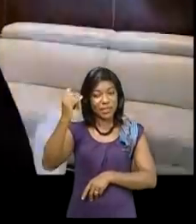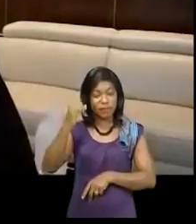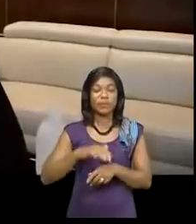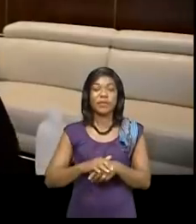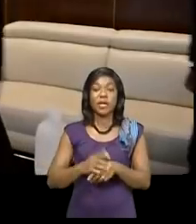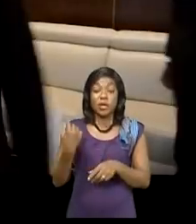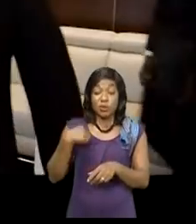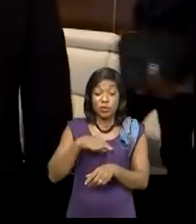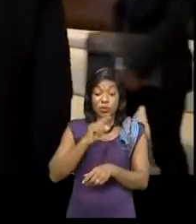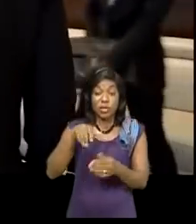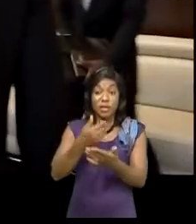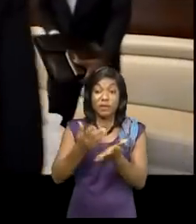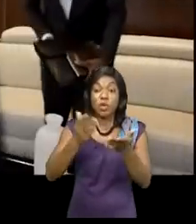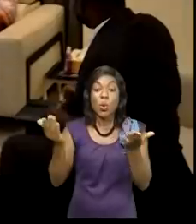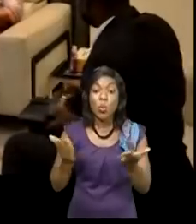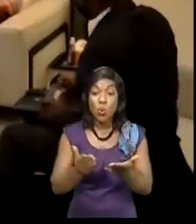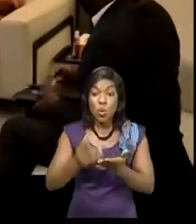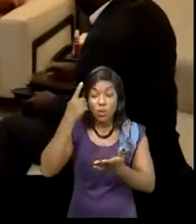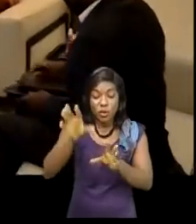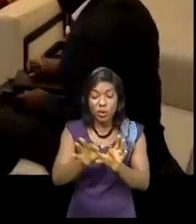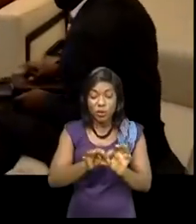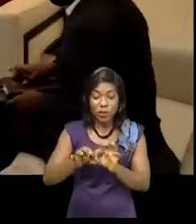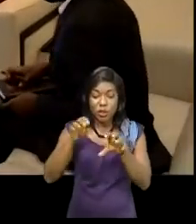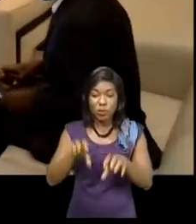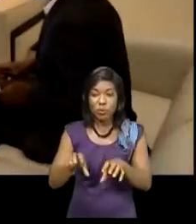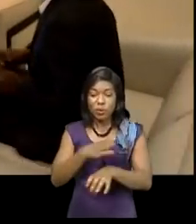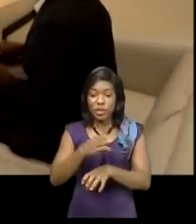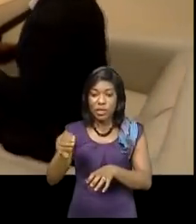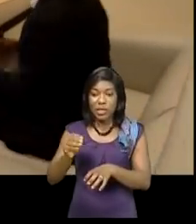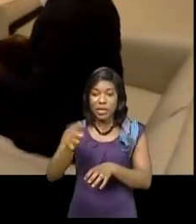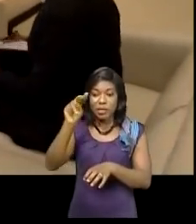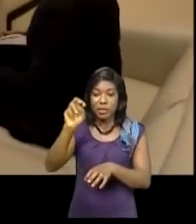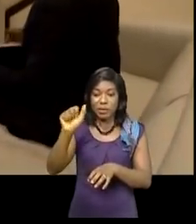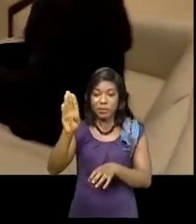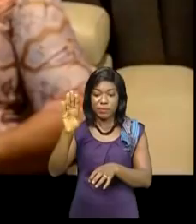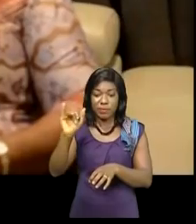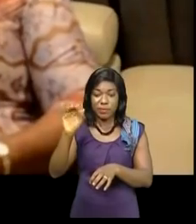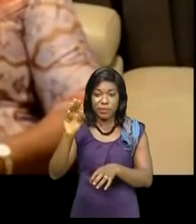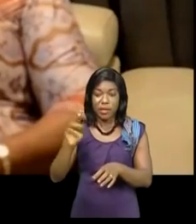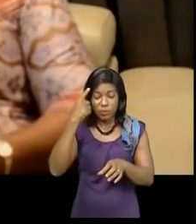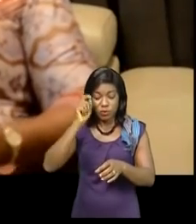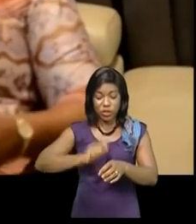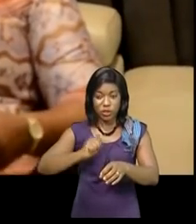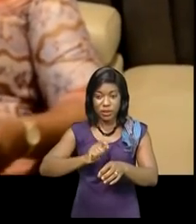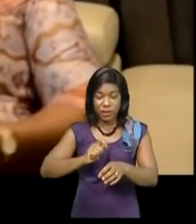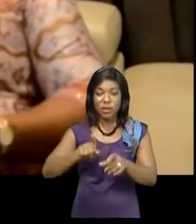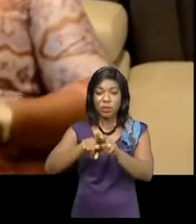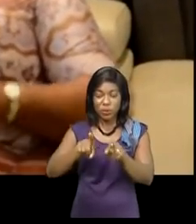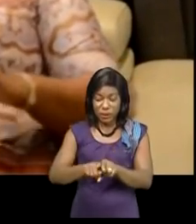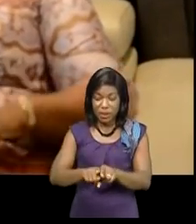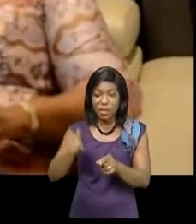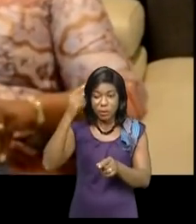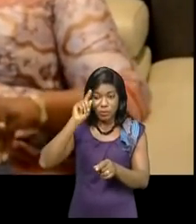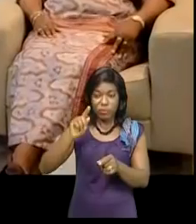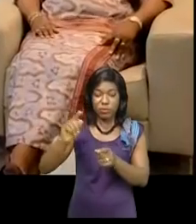avec les accords de la coopération entre la RDC et la Namibie en matière de la justice, précisément en matière d